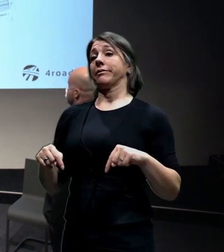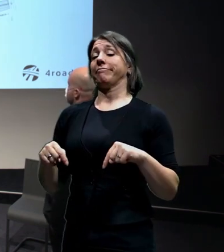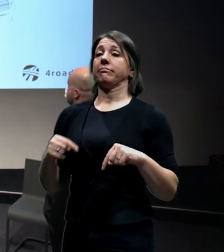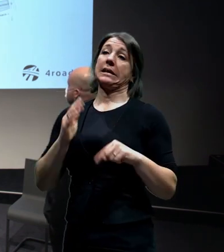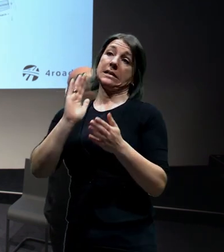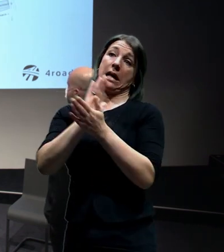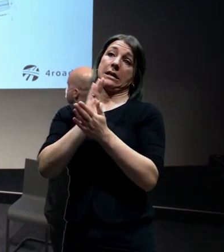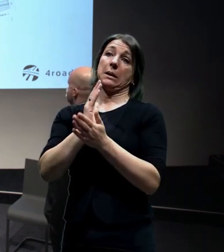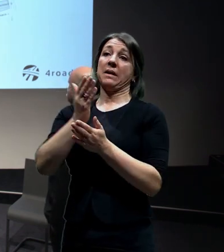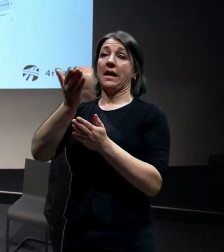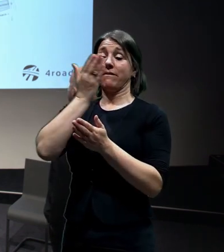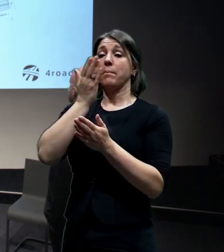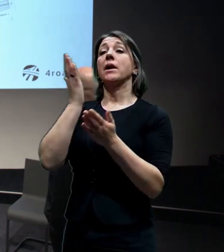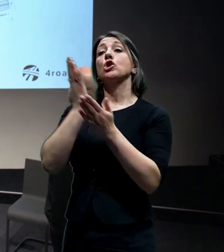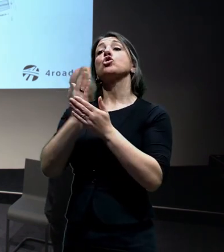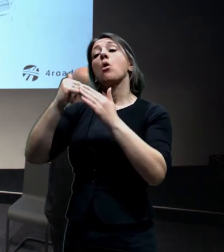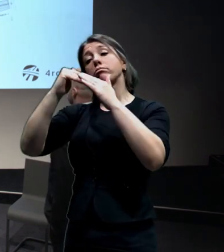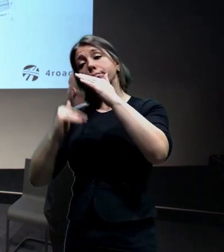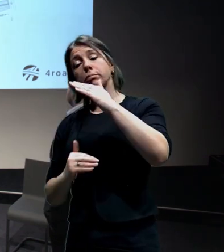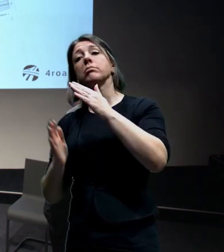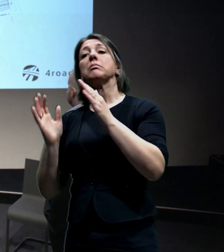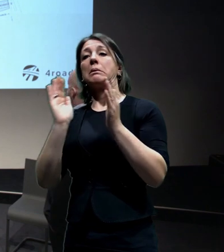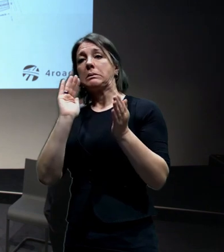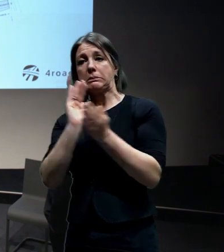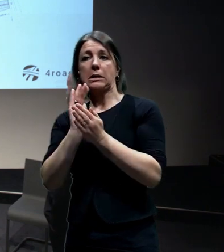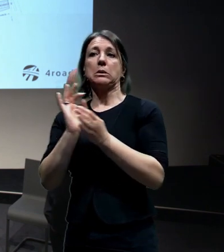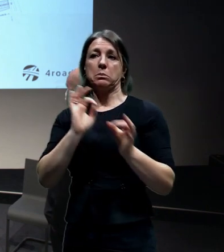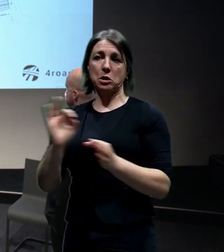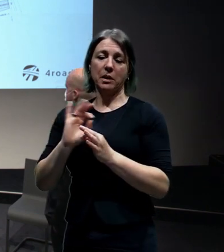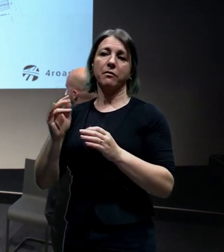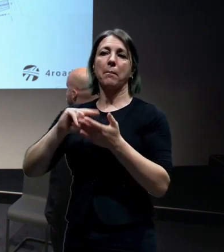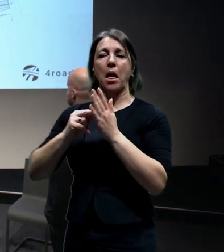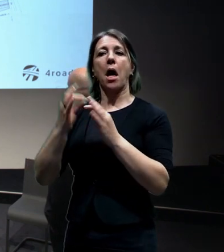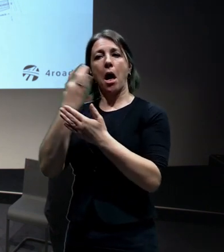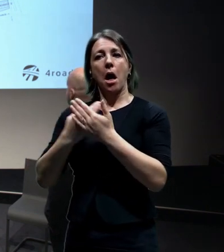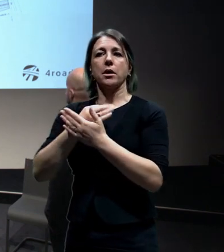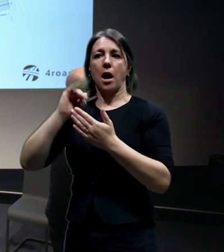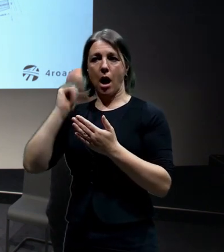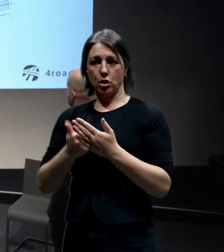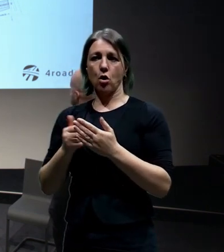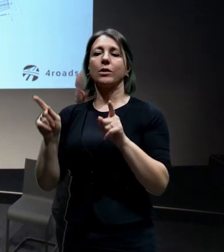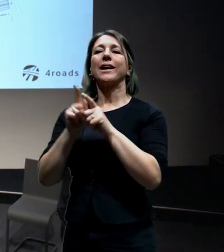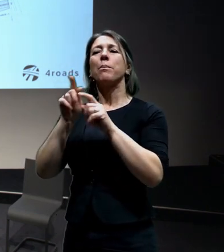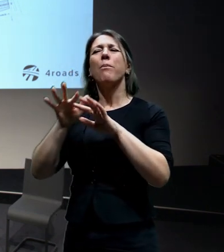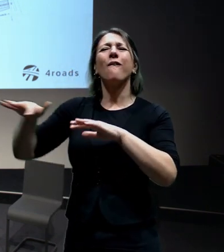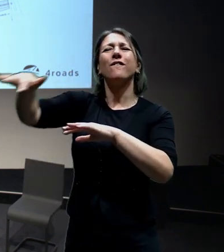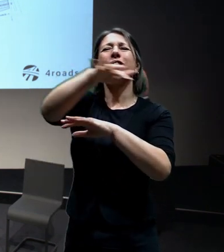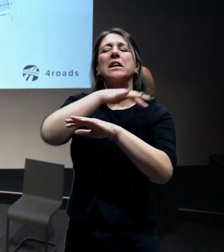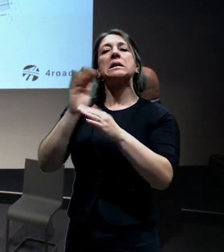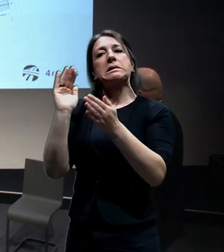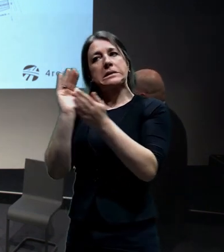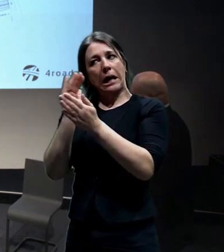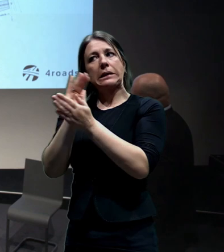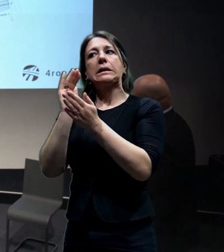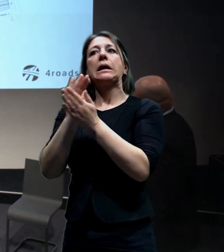vyřešené podpovrchy i povrchy. Tady ještě vidíte ten zásah v té Liberecké ulici, kdy